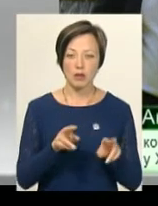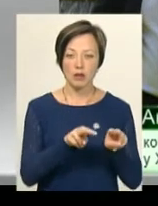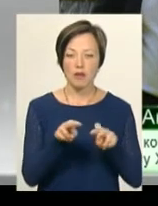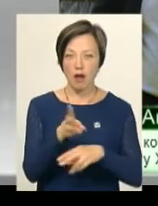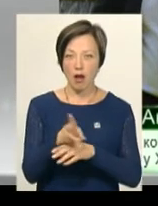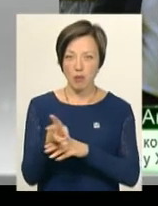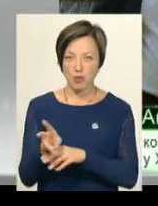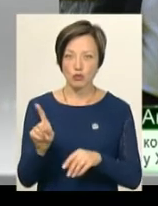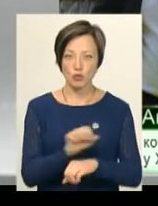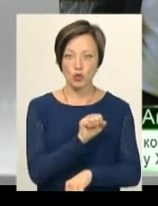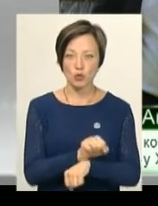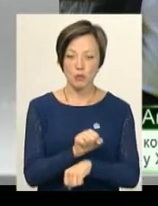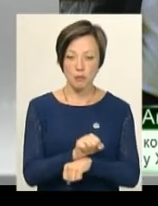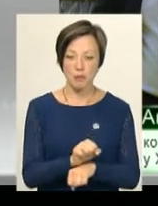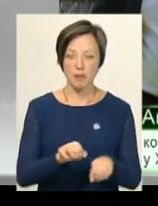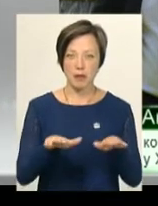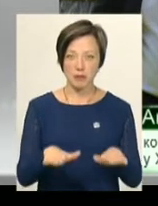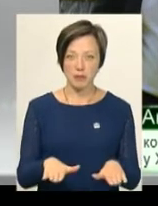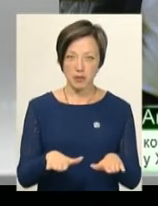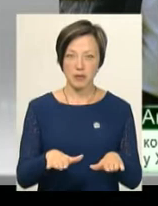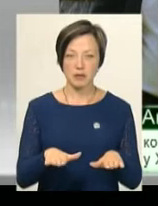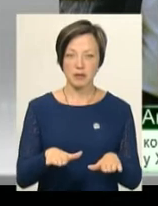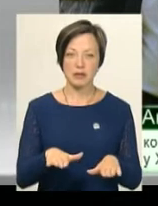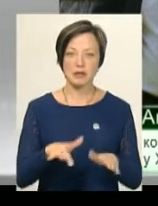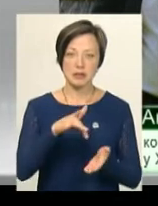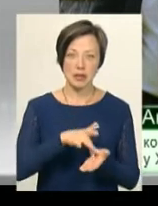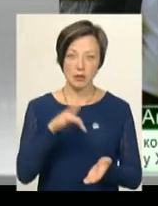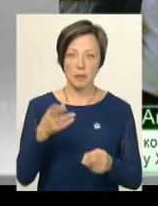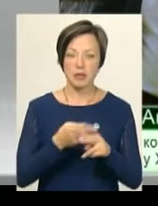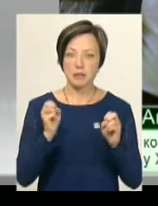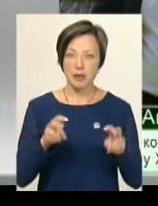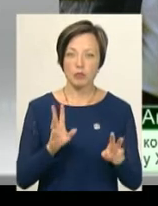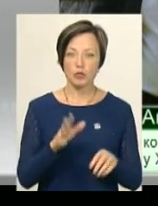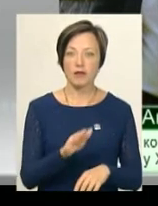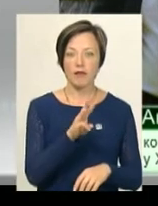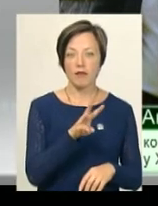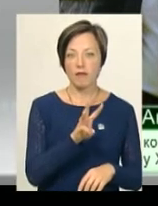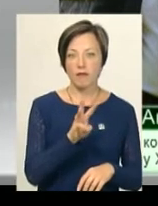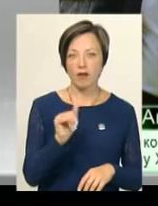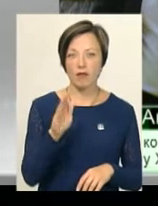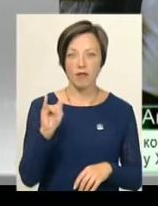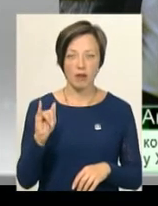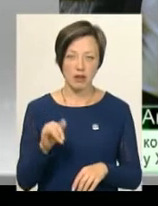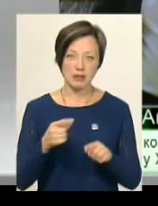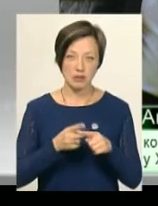того, щоб зупинка стала устрічем безпеки. Четвертий – вай-фай будемо роздавати на зупинці.